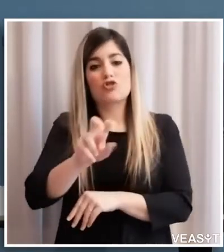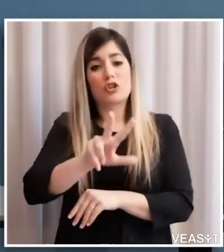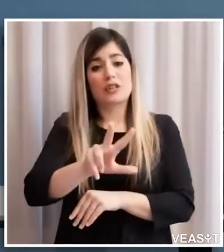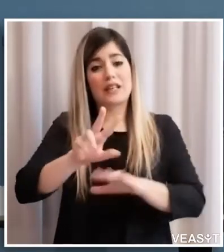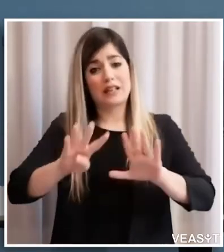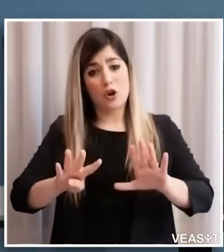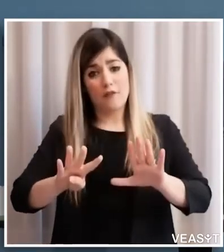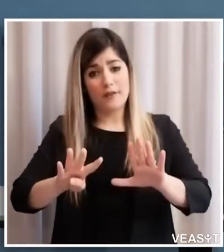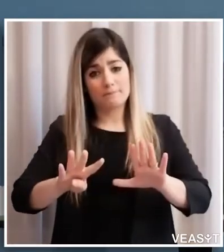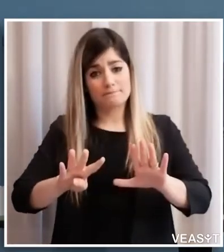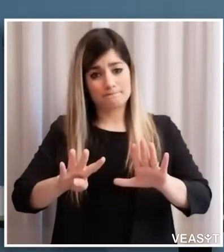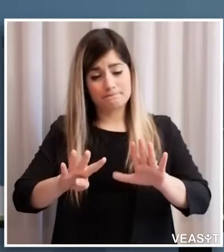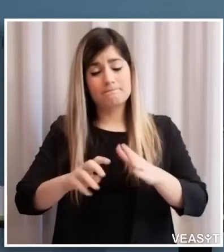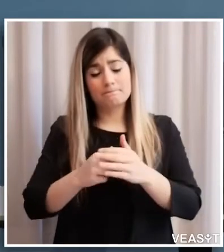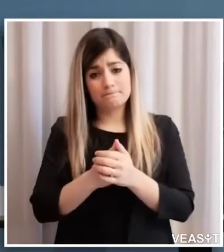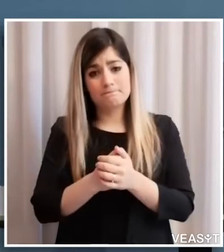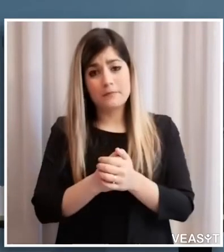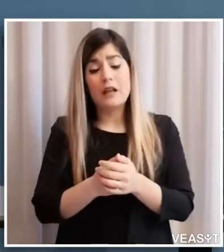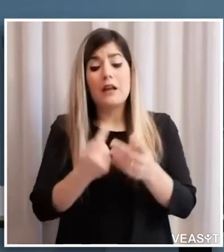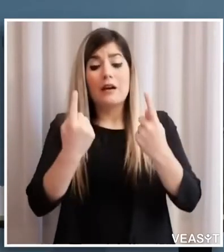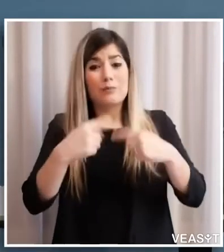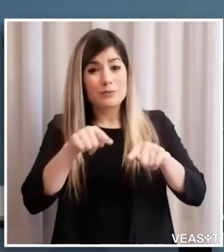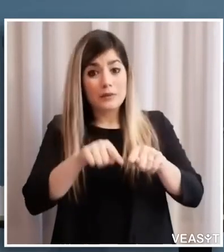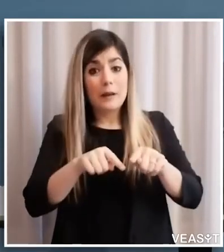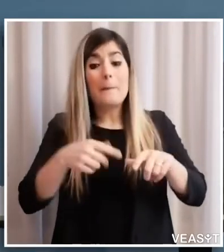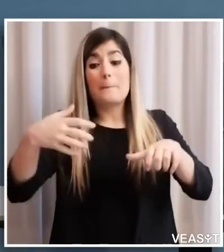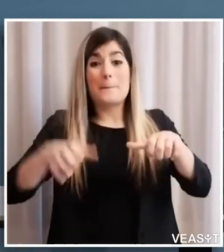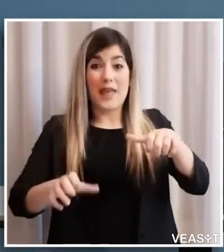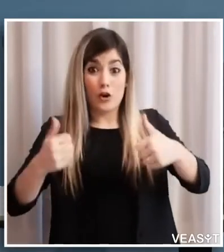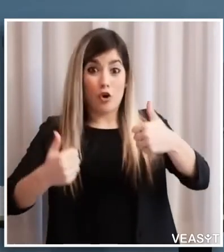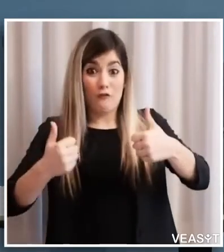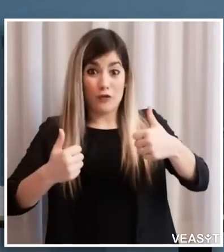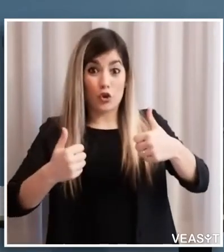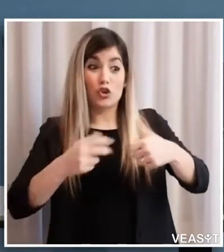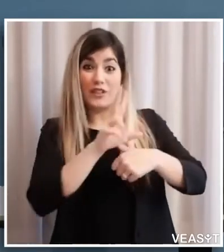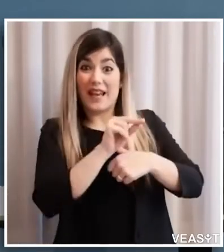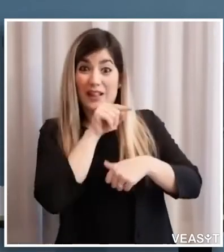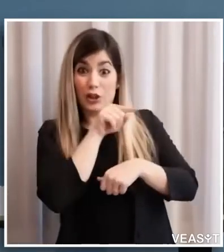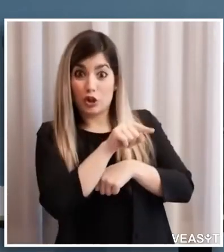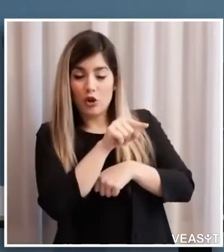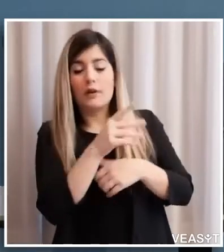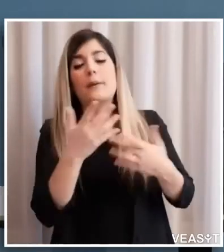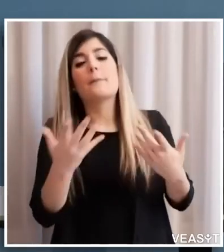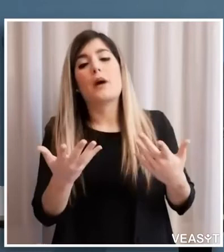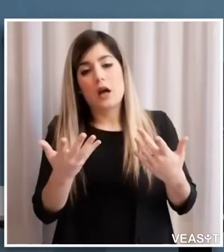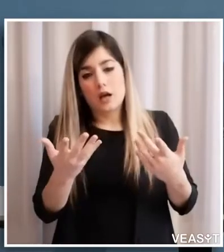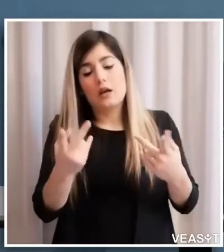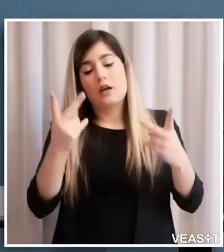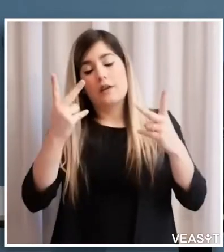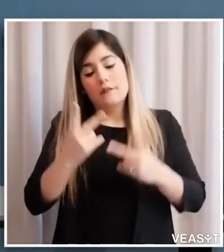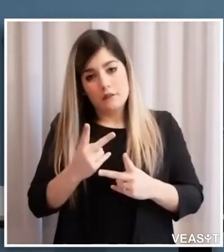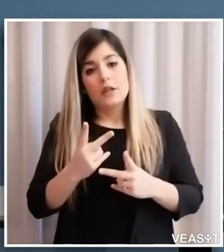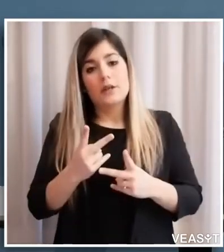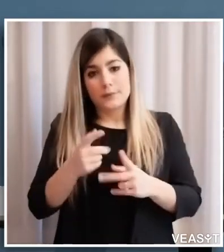meno deceduti della confinante provincia di Trento, ma sono nettamente di più di quanto notiamo, constatiamo,